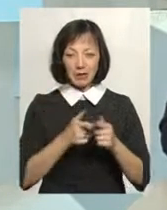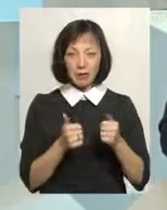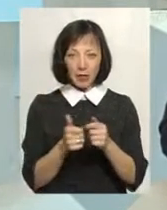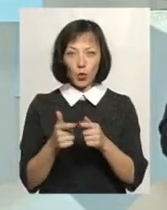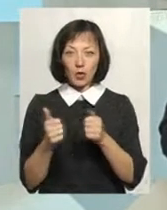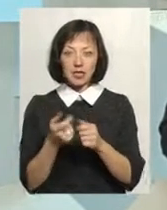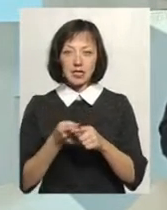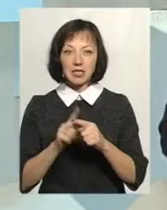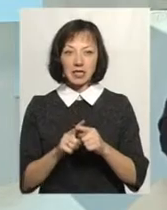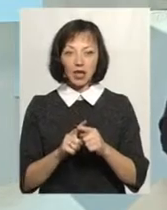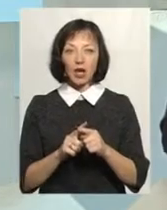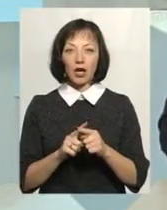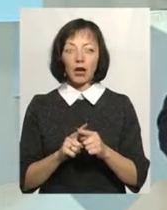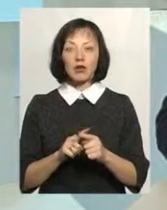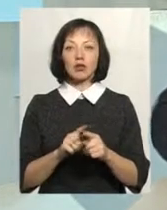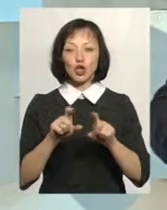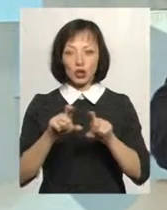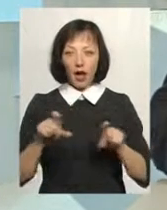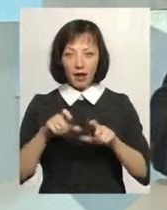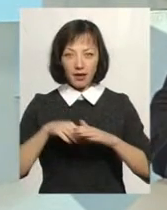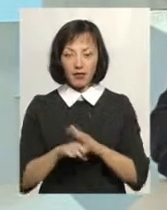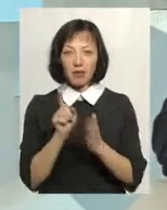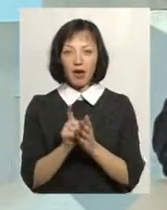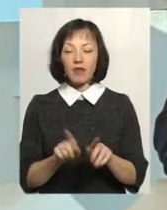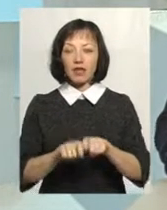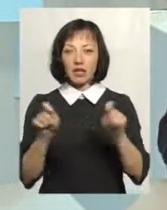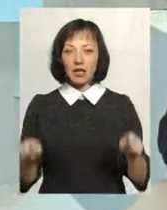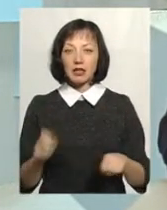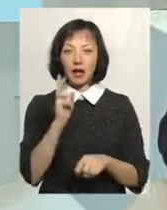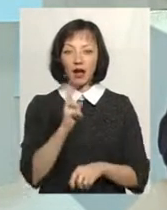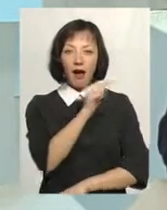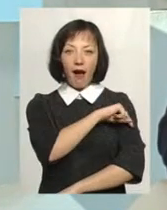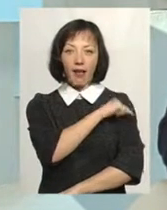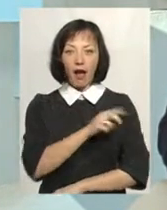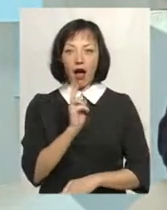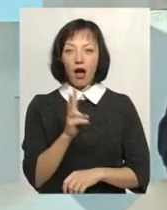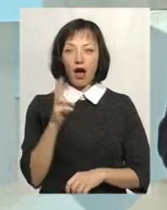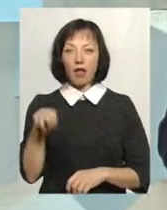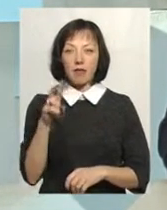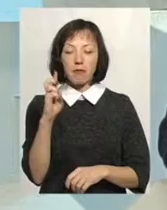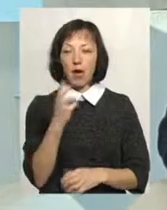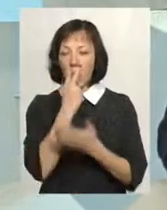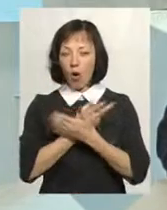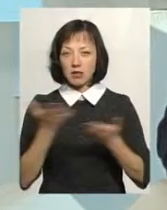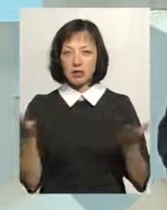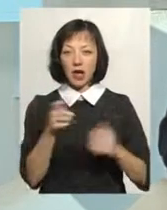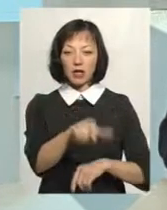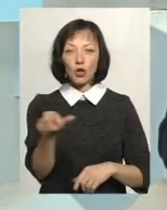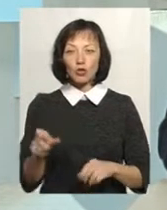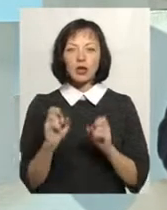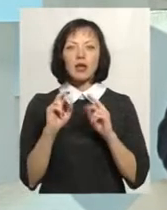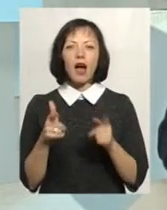поважних служб мають відкрити архіви КДБ і показати українцям, наскільки